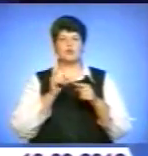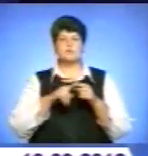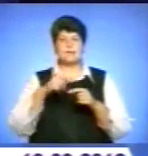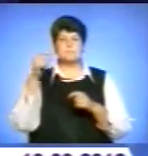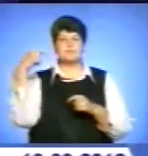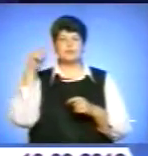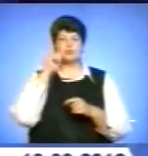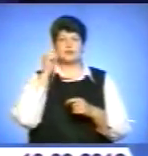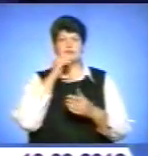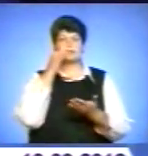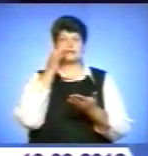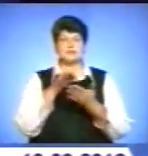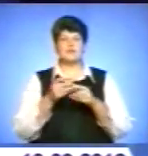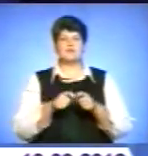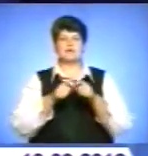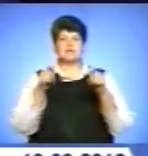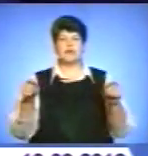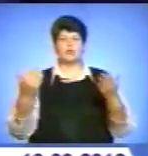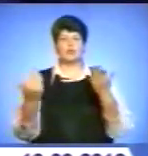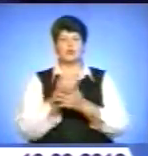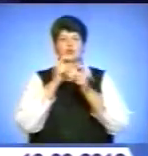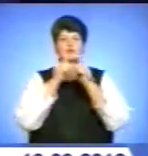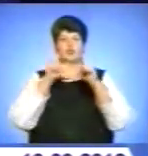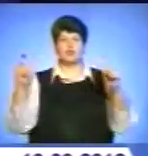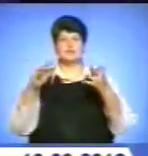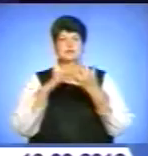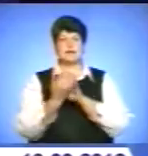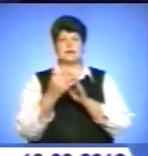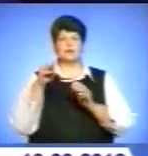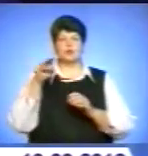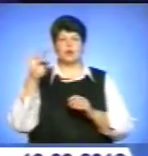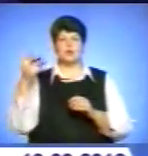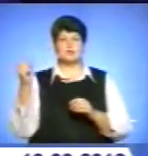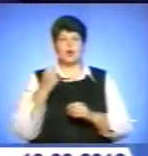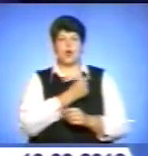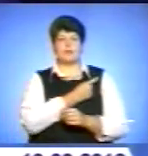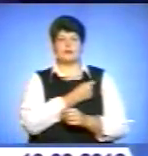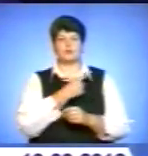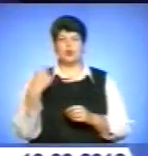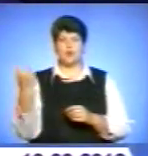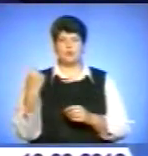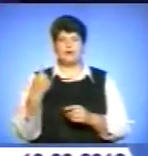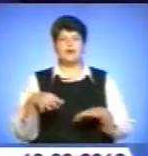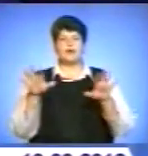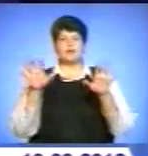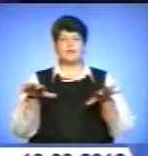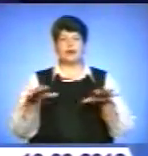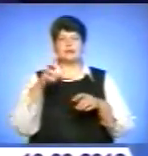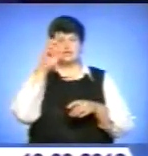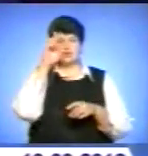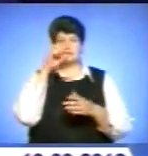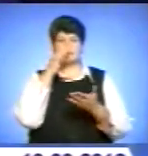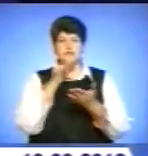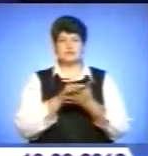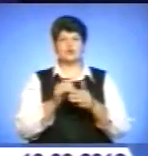Віктор Янукович сказав під час відкриття нової школи у селі Троїцьке Одеської області. Глава держави вкотре наголосив, що розвиток